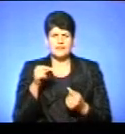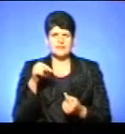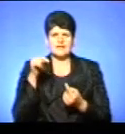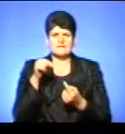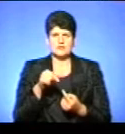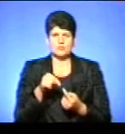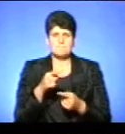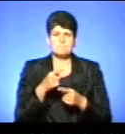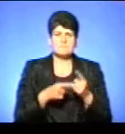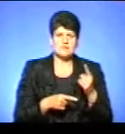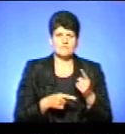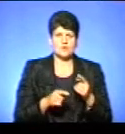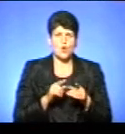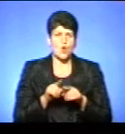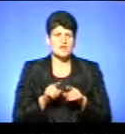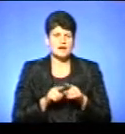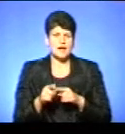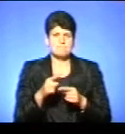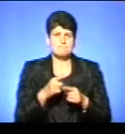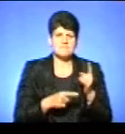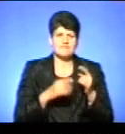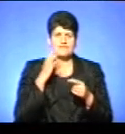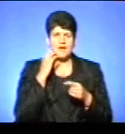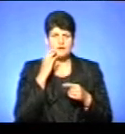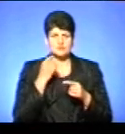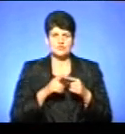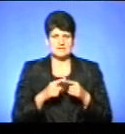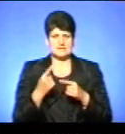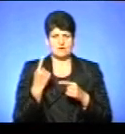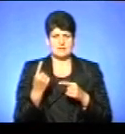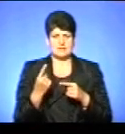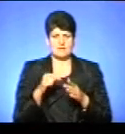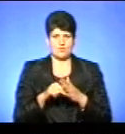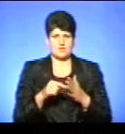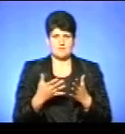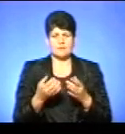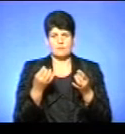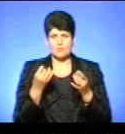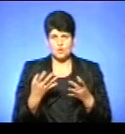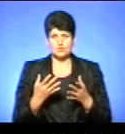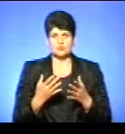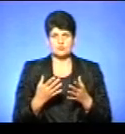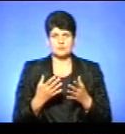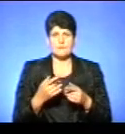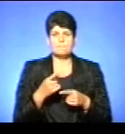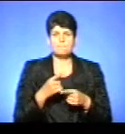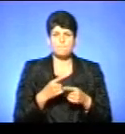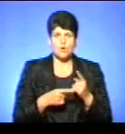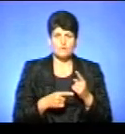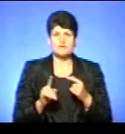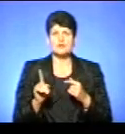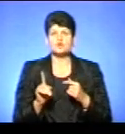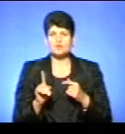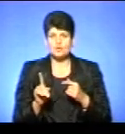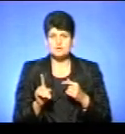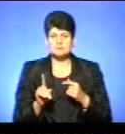пів огірка, пів яблука, пів стола і так далі, що це є одне єдине поняття. Вона просто проситься сказати половина чогось і